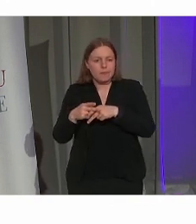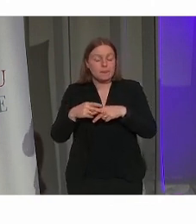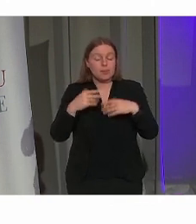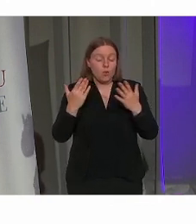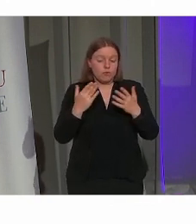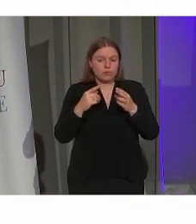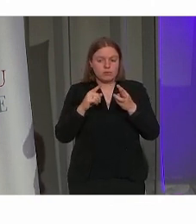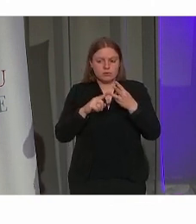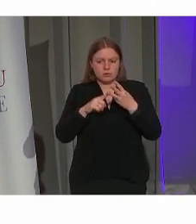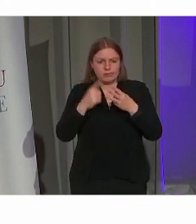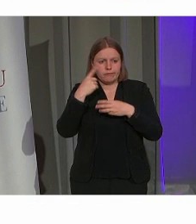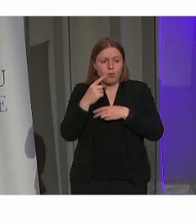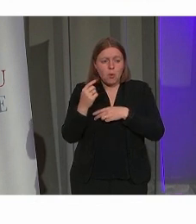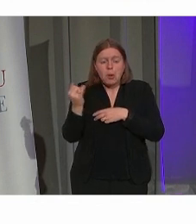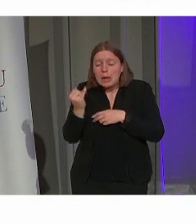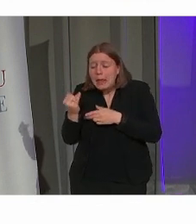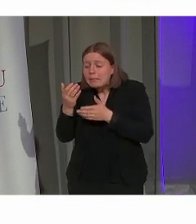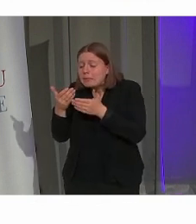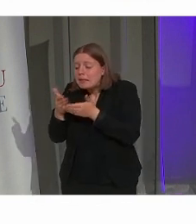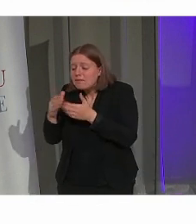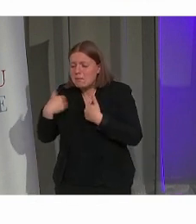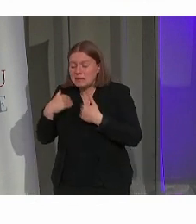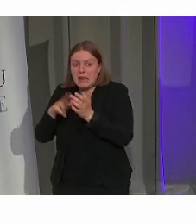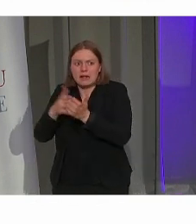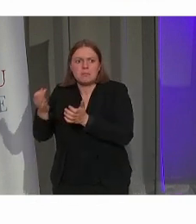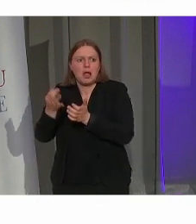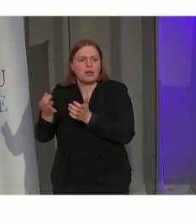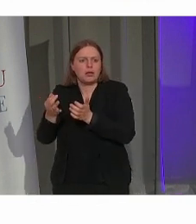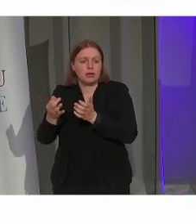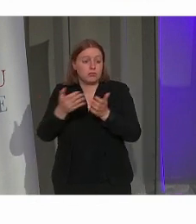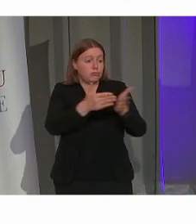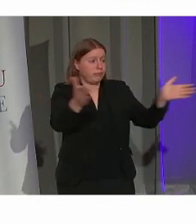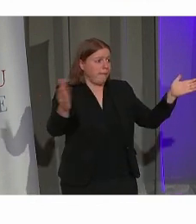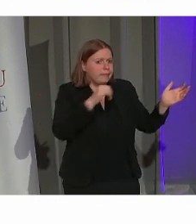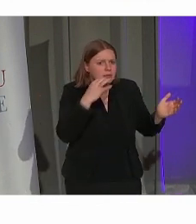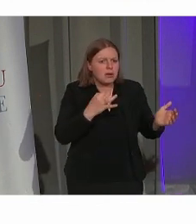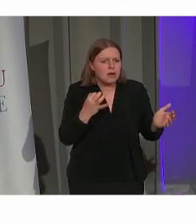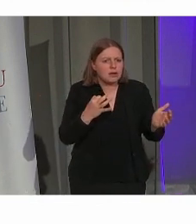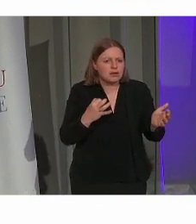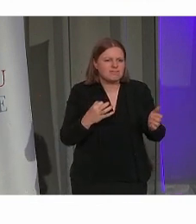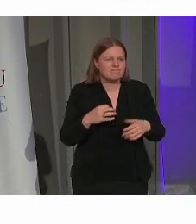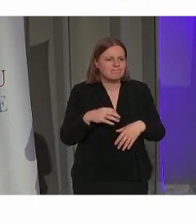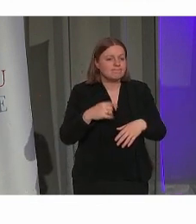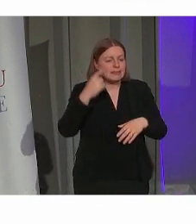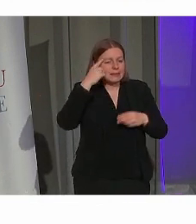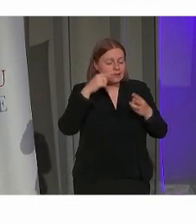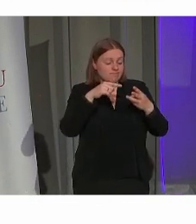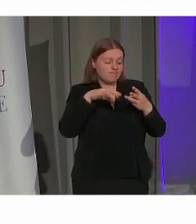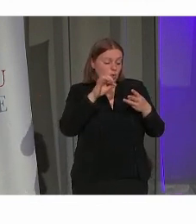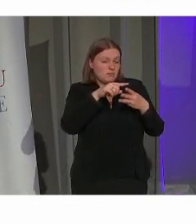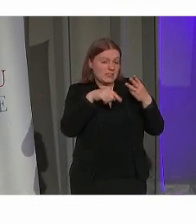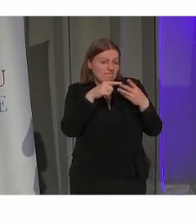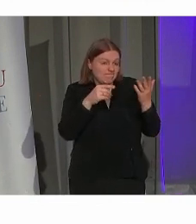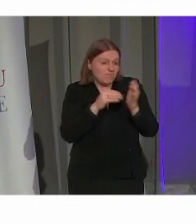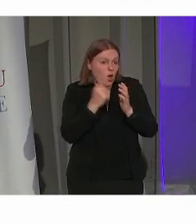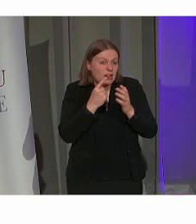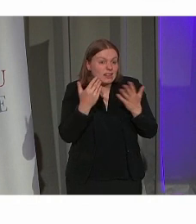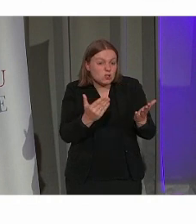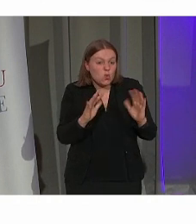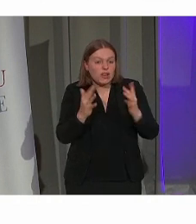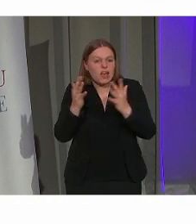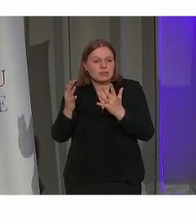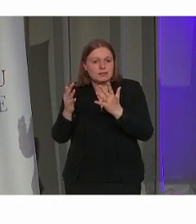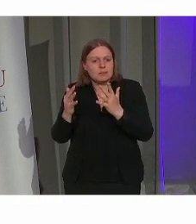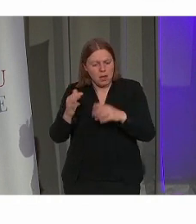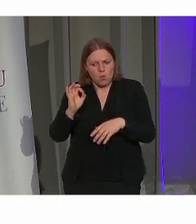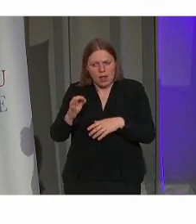En erfgoed is maar voor een beperkt deel echt belangrijk. Dat is jammer genoeg denk ik af en toe nog reacties die we krijgen. In hoofdzaak is dat in een